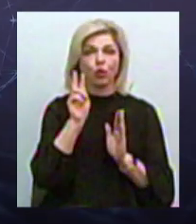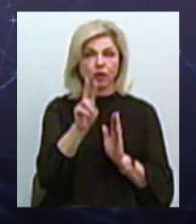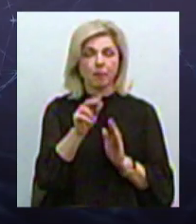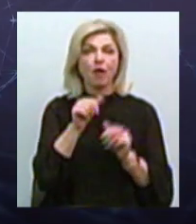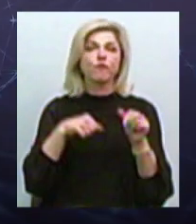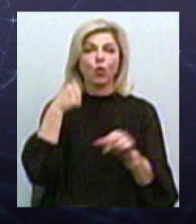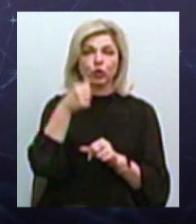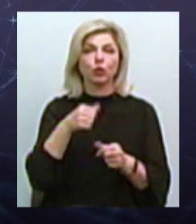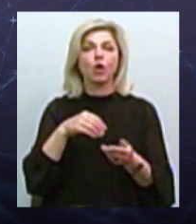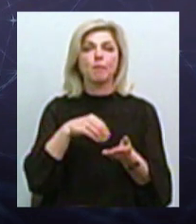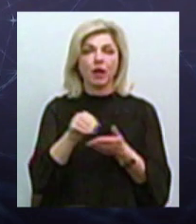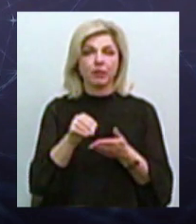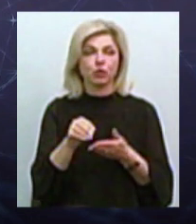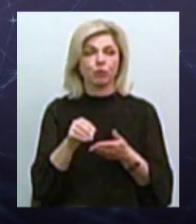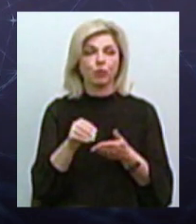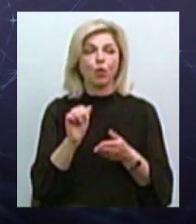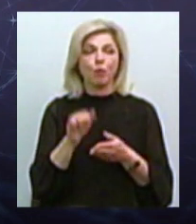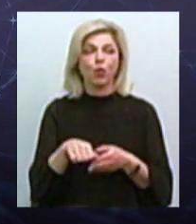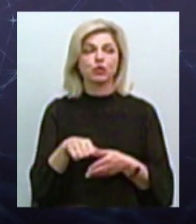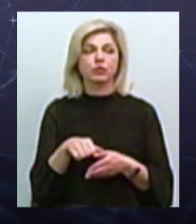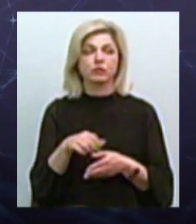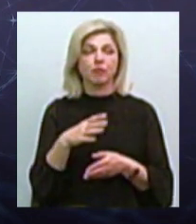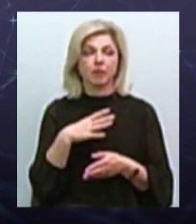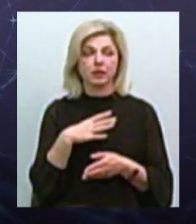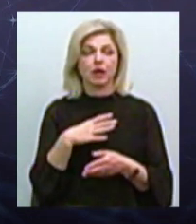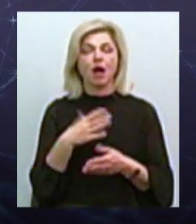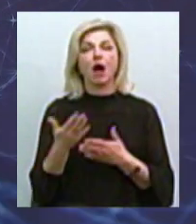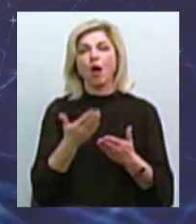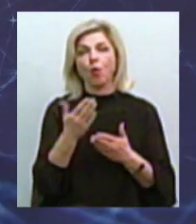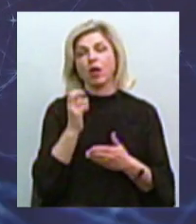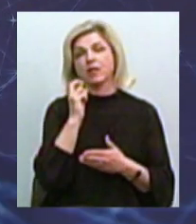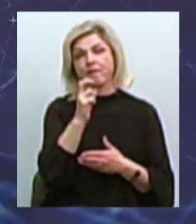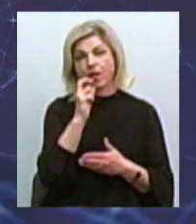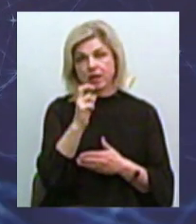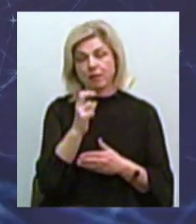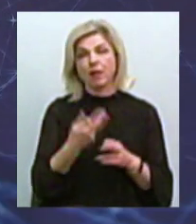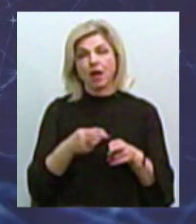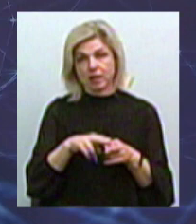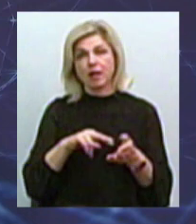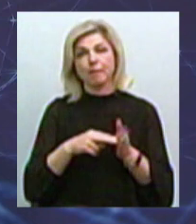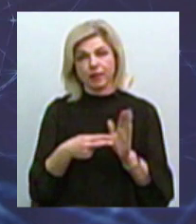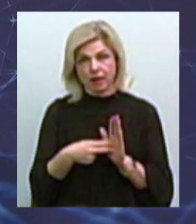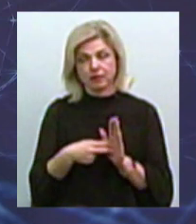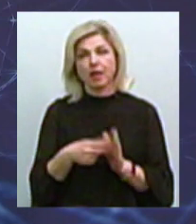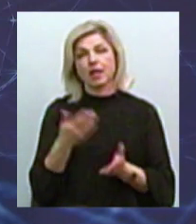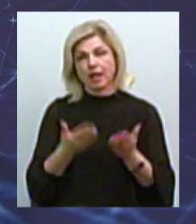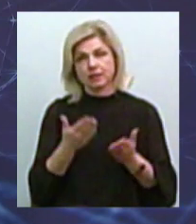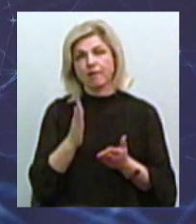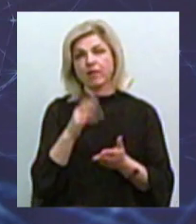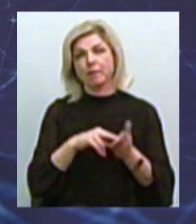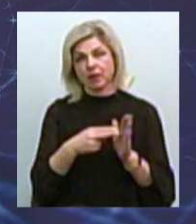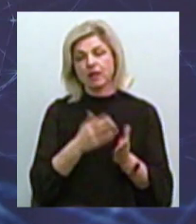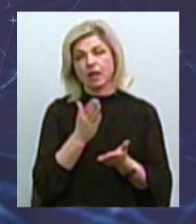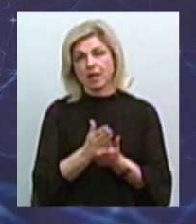следующем году мы приобретем, может быть, какое-то количество трамваев. Это планируется, есть в плане, есть в